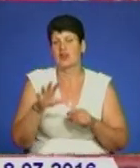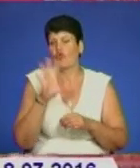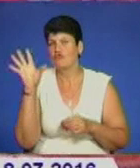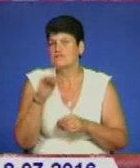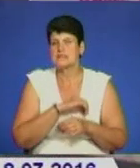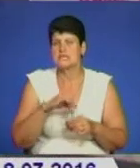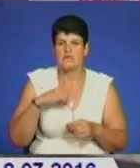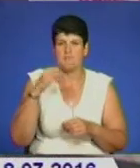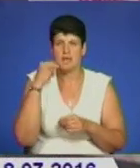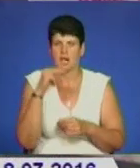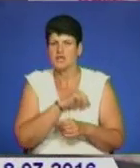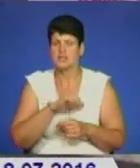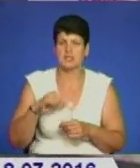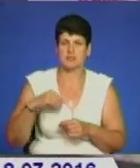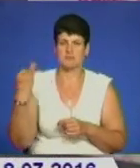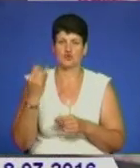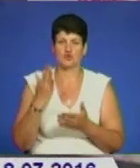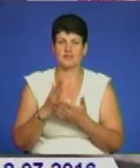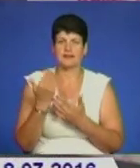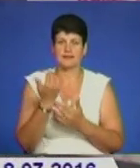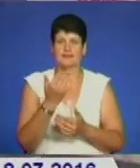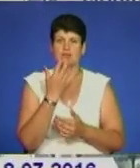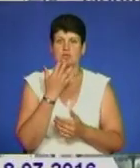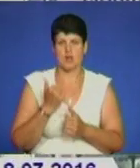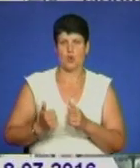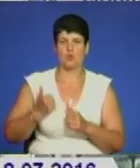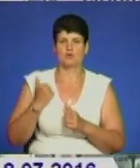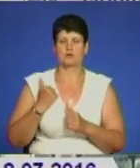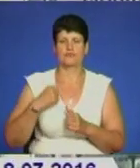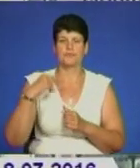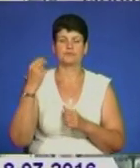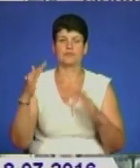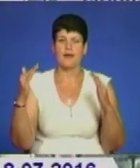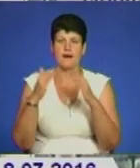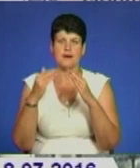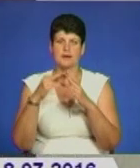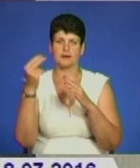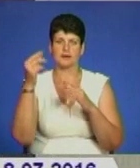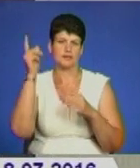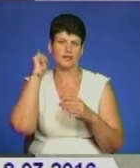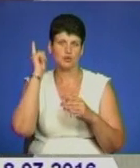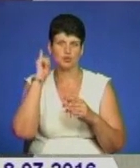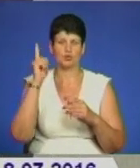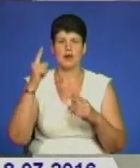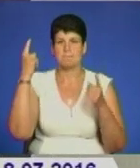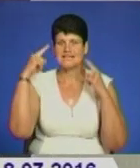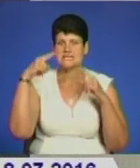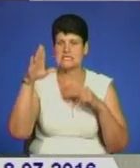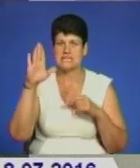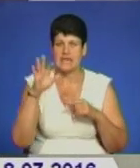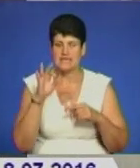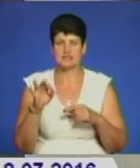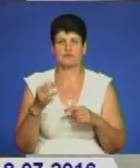найцікавіше, що є їх національною гордістю – архітектура, мистецтво, історичні дати. До оформлення купюр